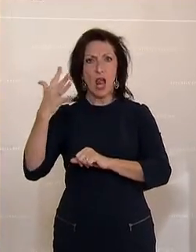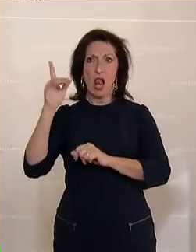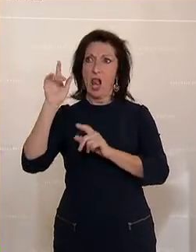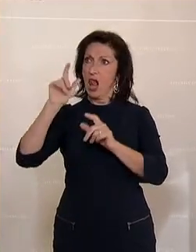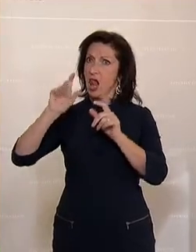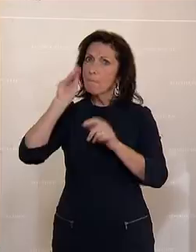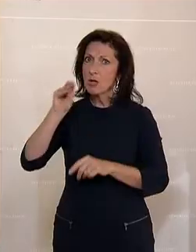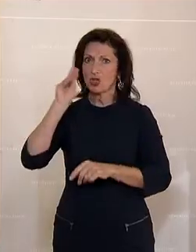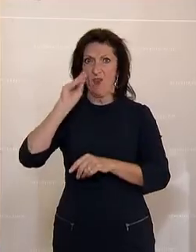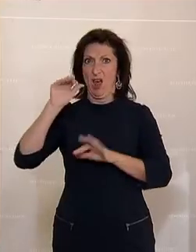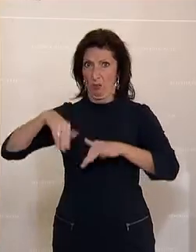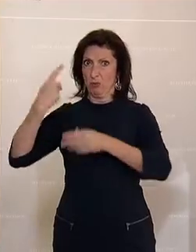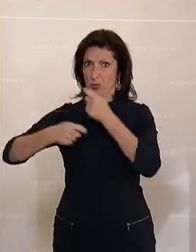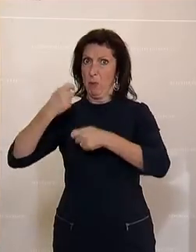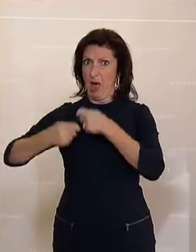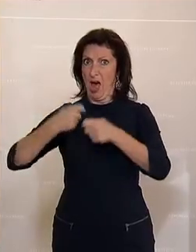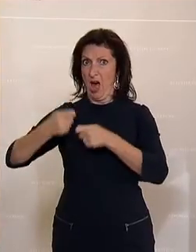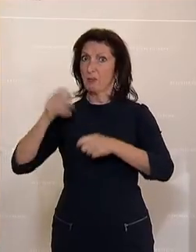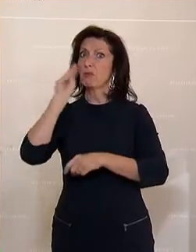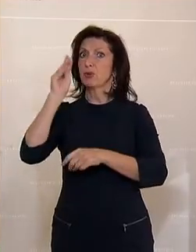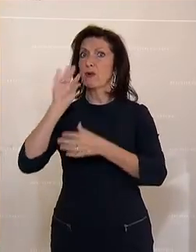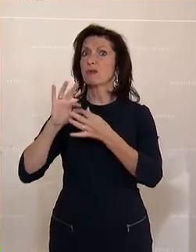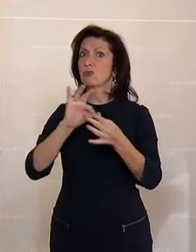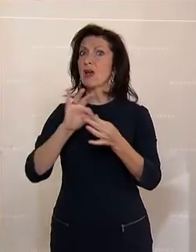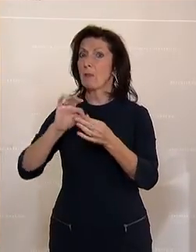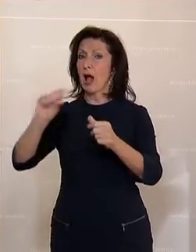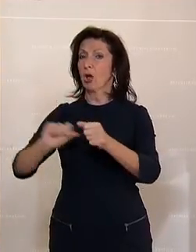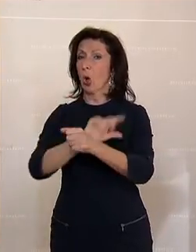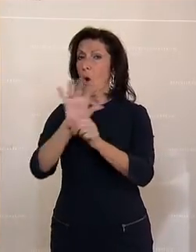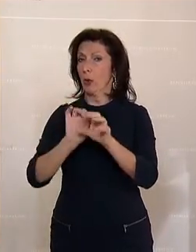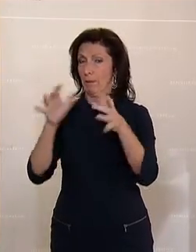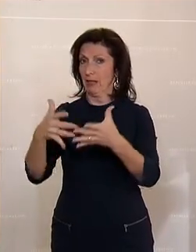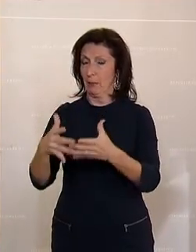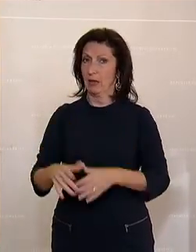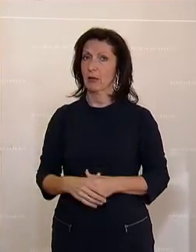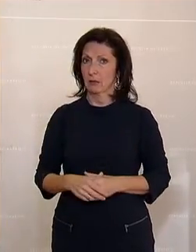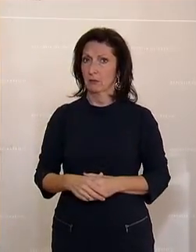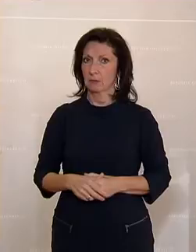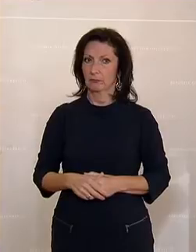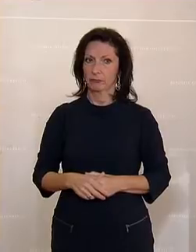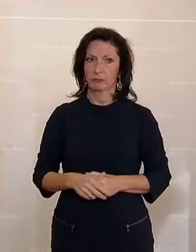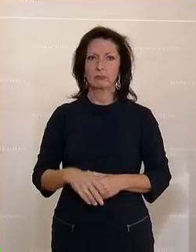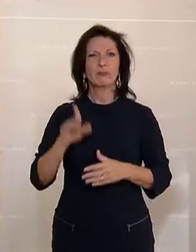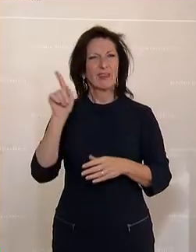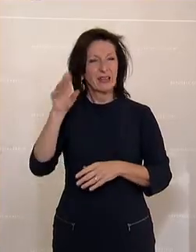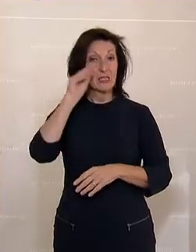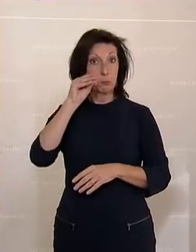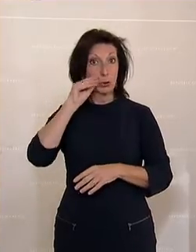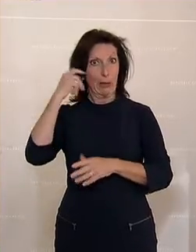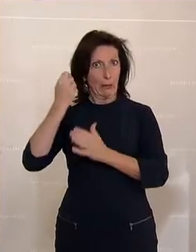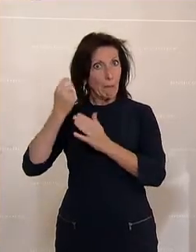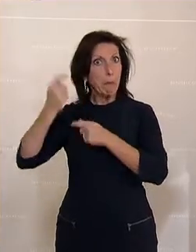die einen unmittelbaren Zusammenhang zur Covid-Pandemie auch aufweisen. Die Anstrengungen beim Abarbeiten dieser Beschwerden hat die